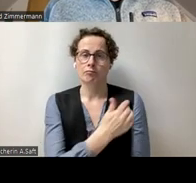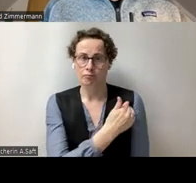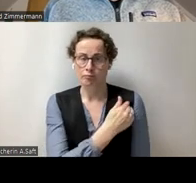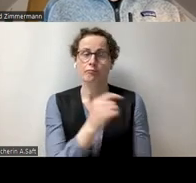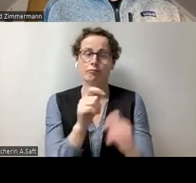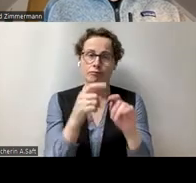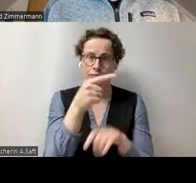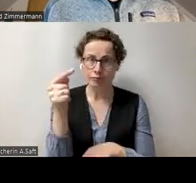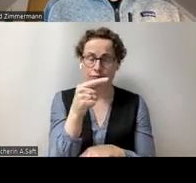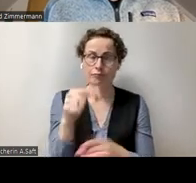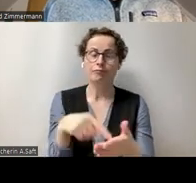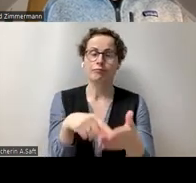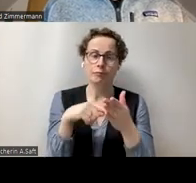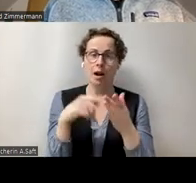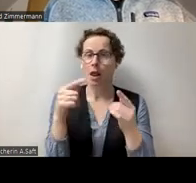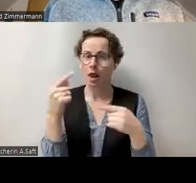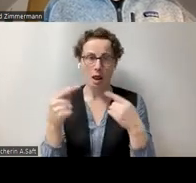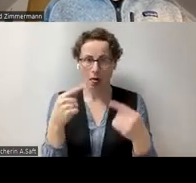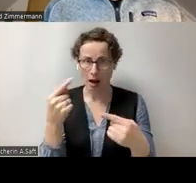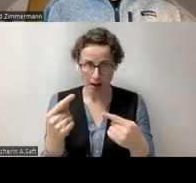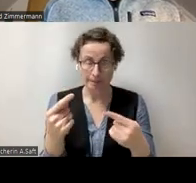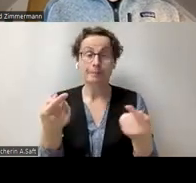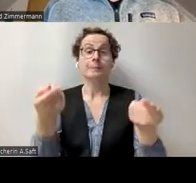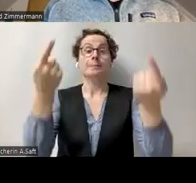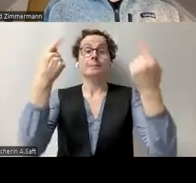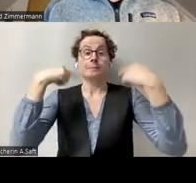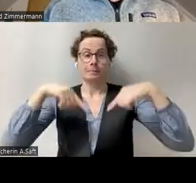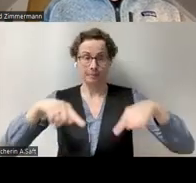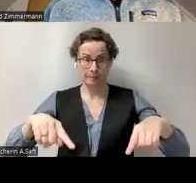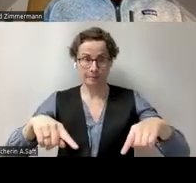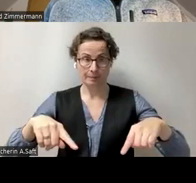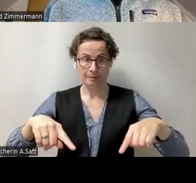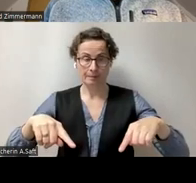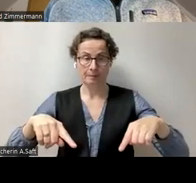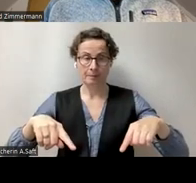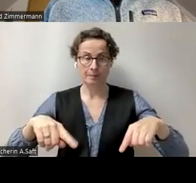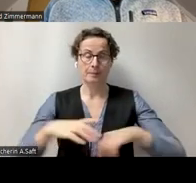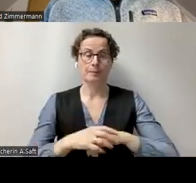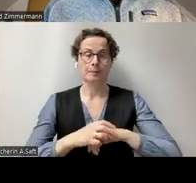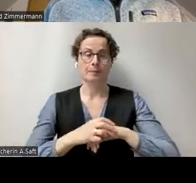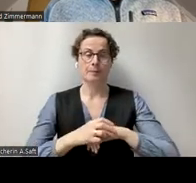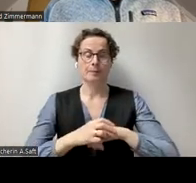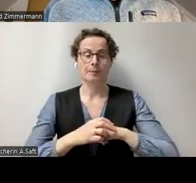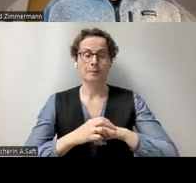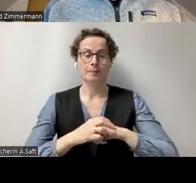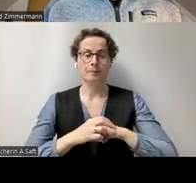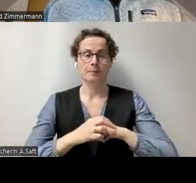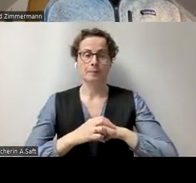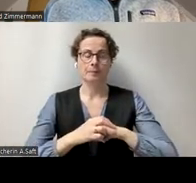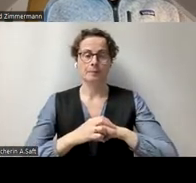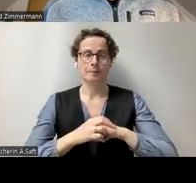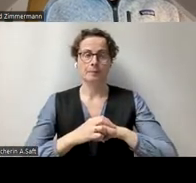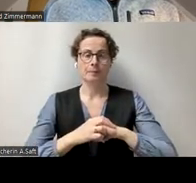Jetzt wird der Alternativtext vorgelesen, dieser Gruppe. Und wenn ich jetzt weitergehe mit meinem